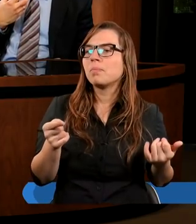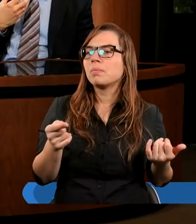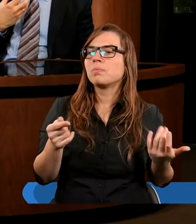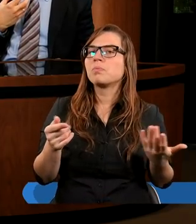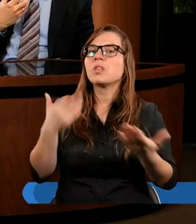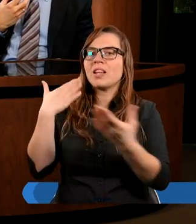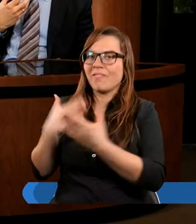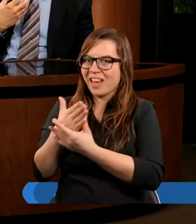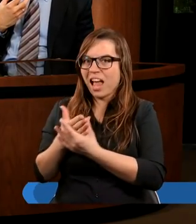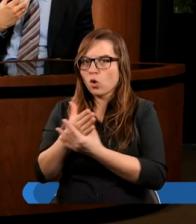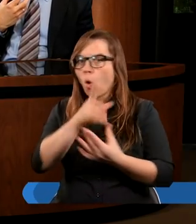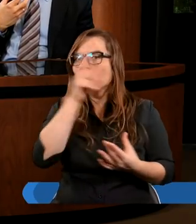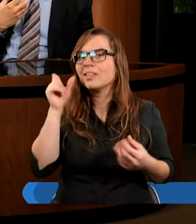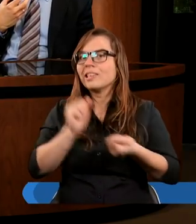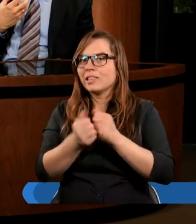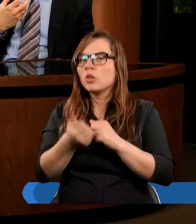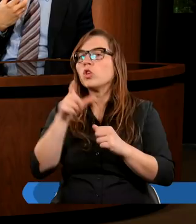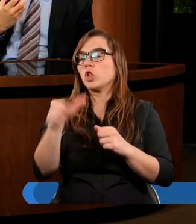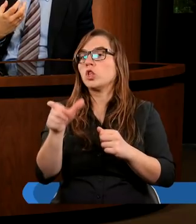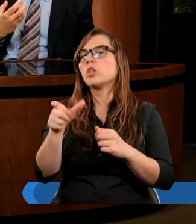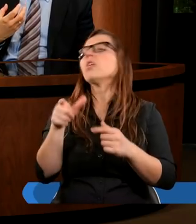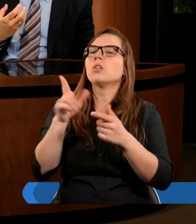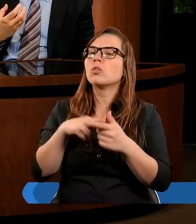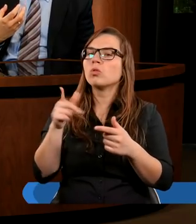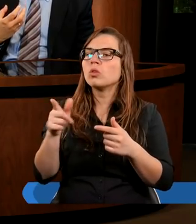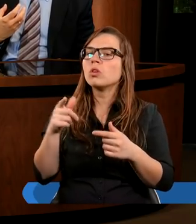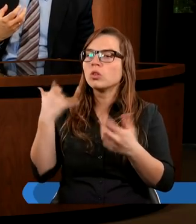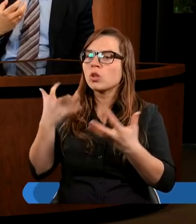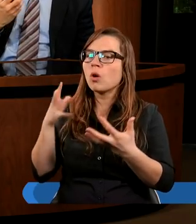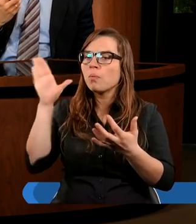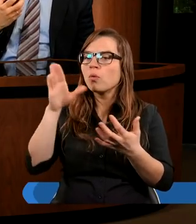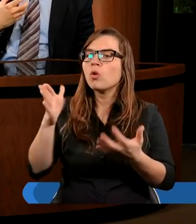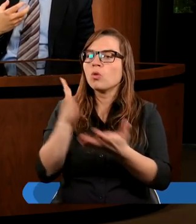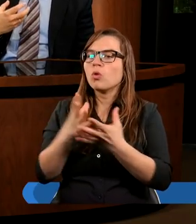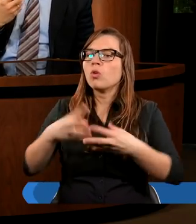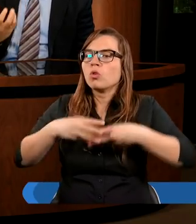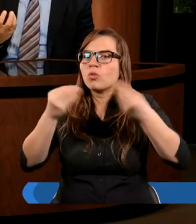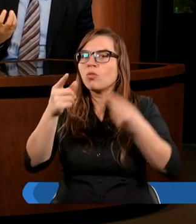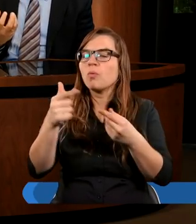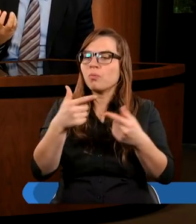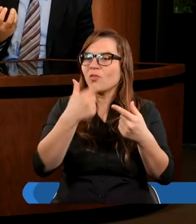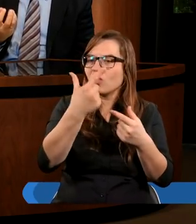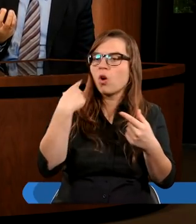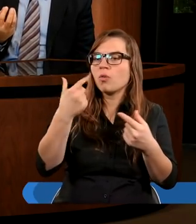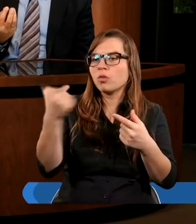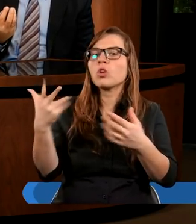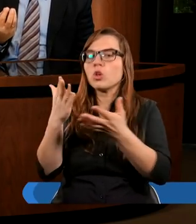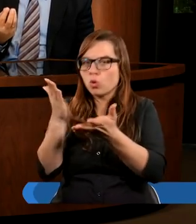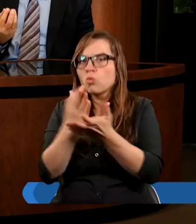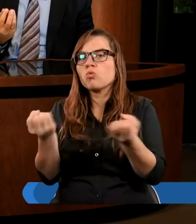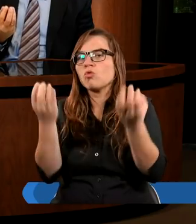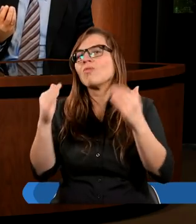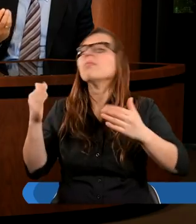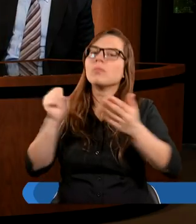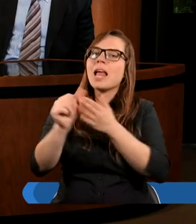wierzący w Jezusa Chrystusa i ci, którzy wywyższają Jezusa Chrystusa, to wtedy już tworzą, dwie osoby nawet już tworzą ten dom Boży,